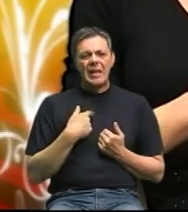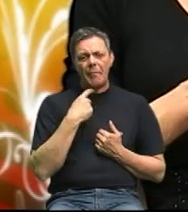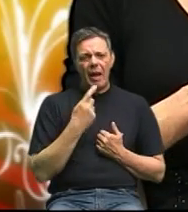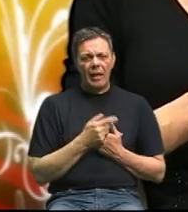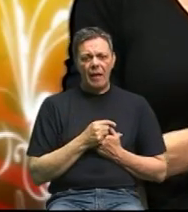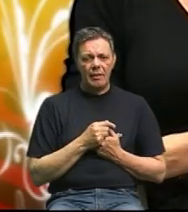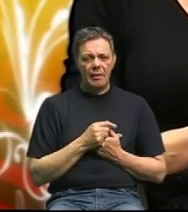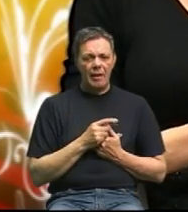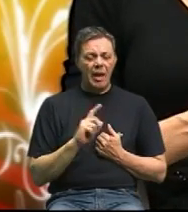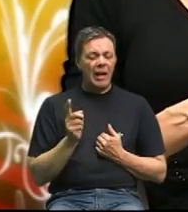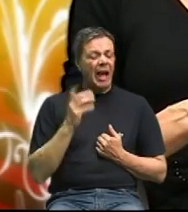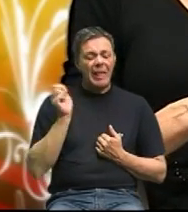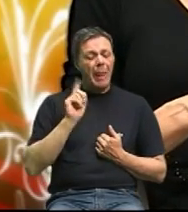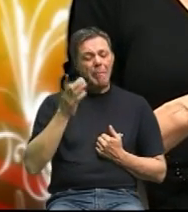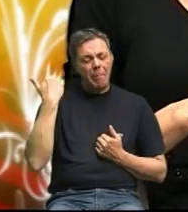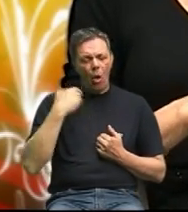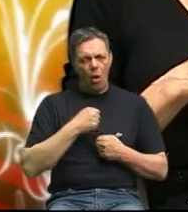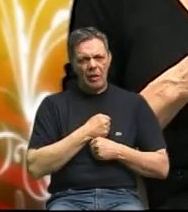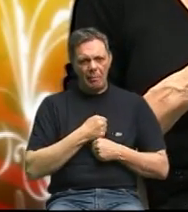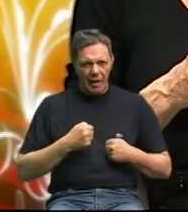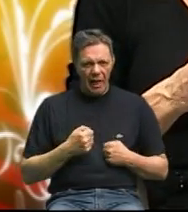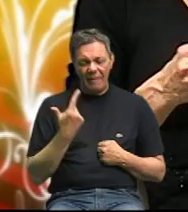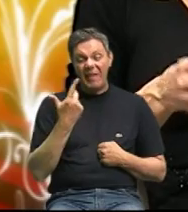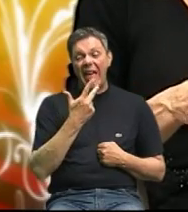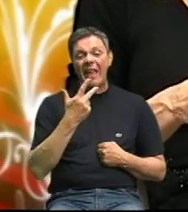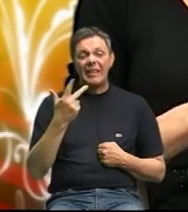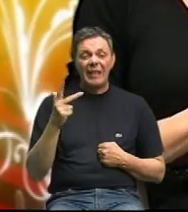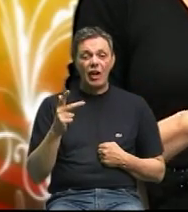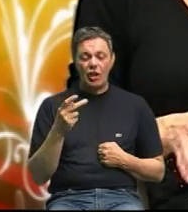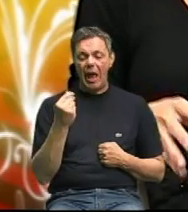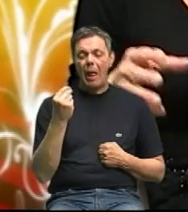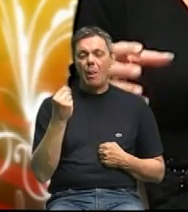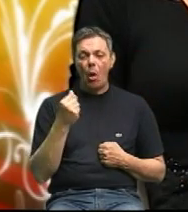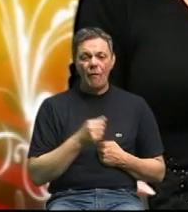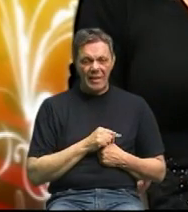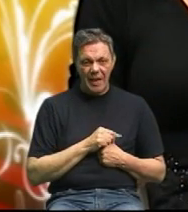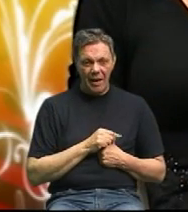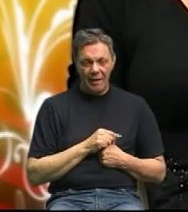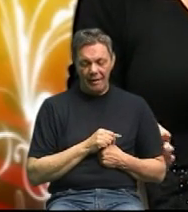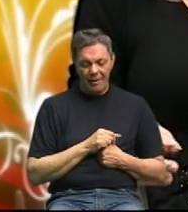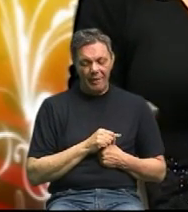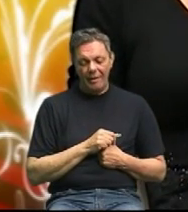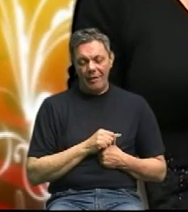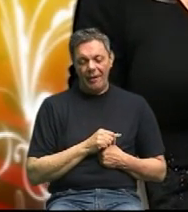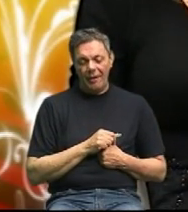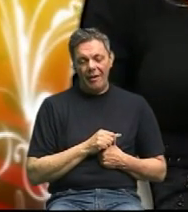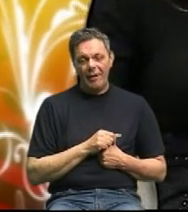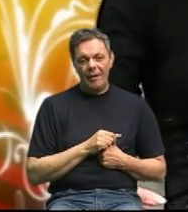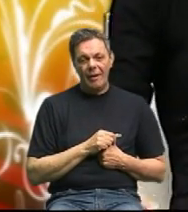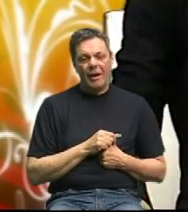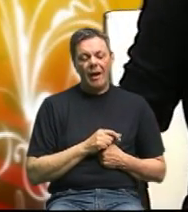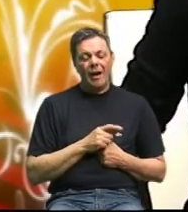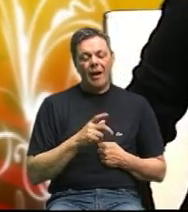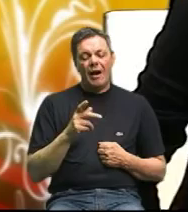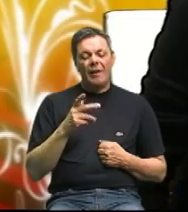nije bilo debljino dve trećine para bi nije trebalo u zdravlje